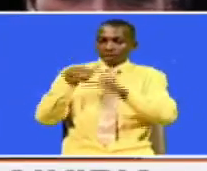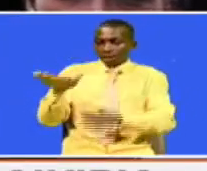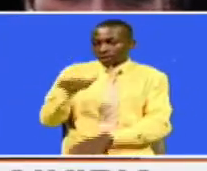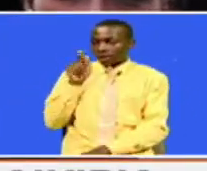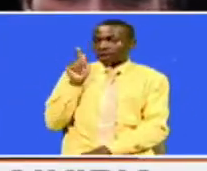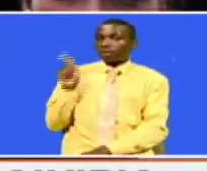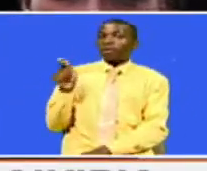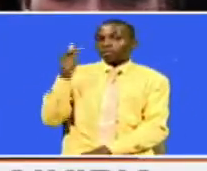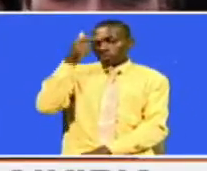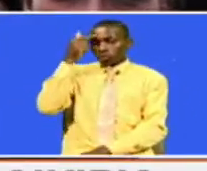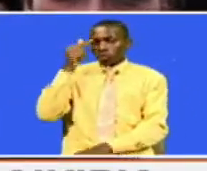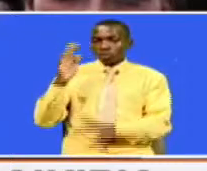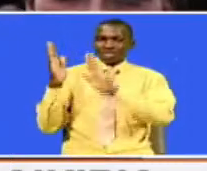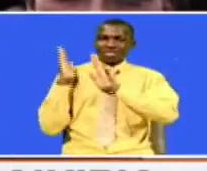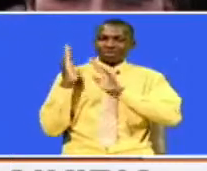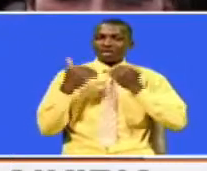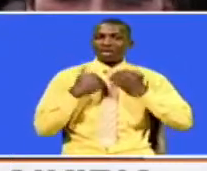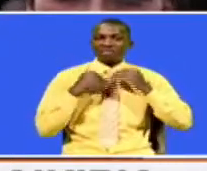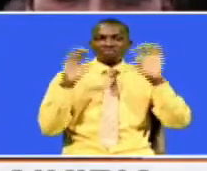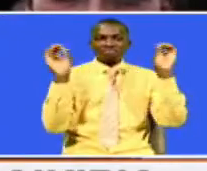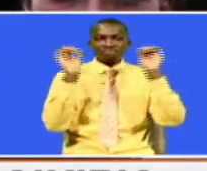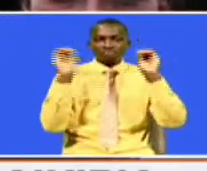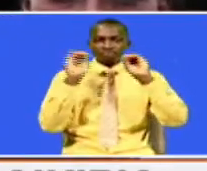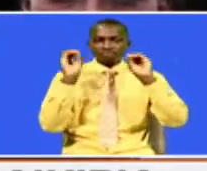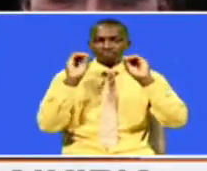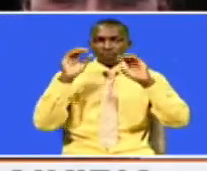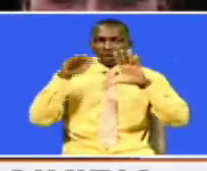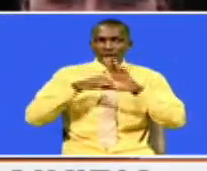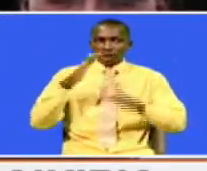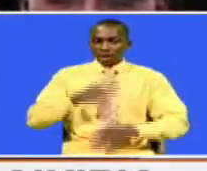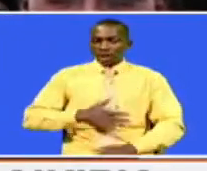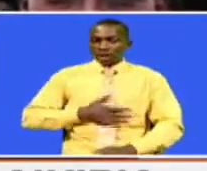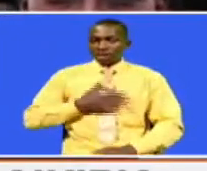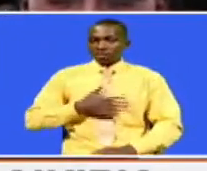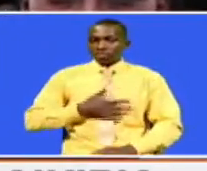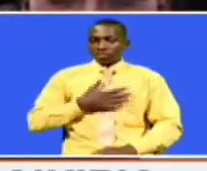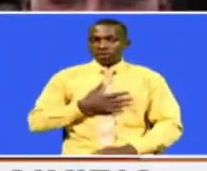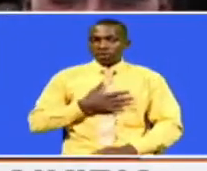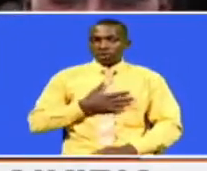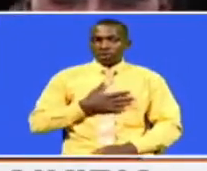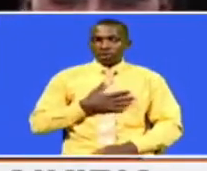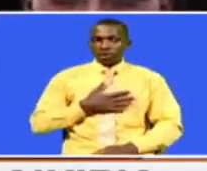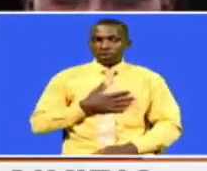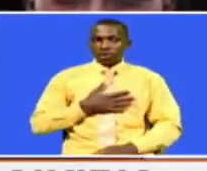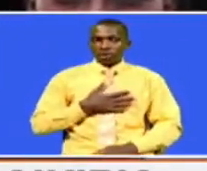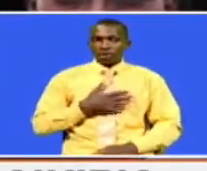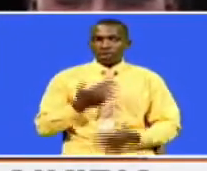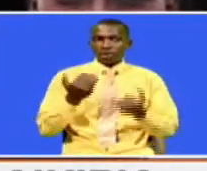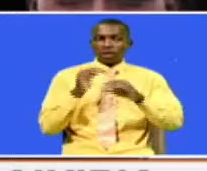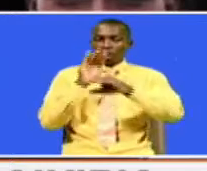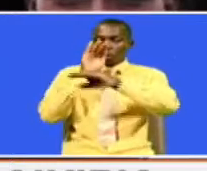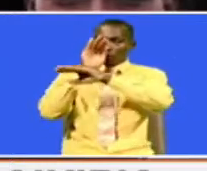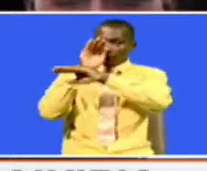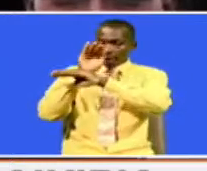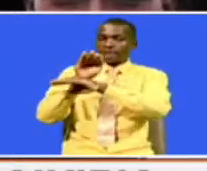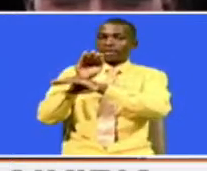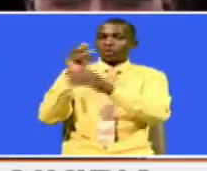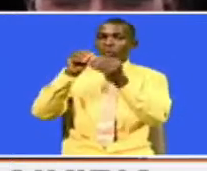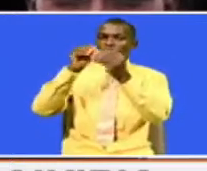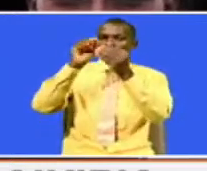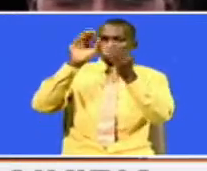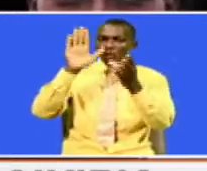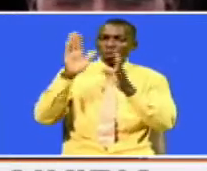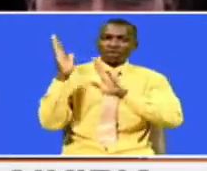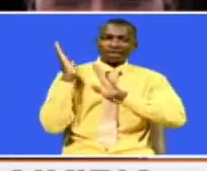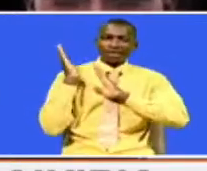imekua lack of security ni security katika samburu, wapokoti na turkana. Kwa hivyo, tunahomba more forces